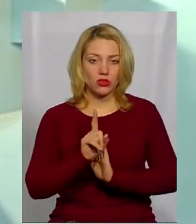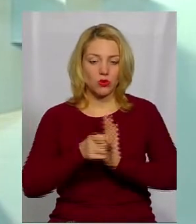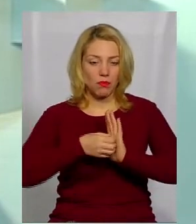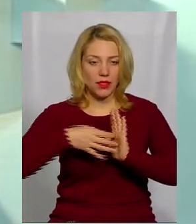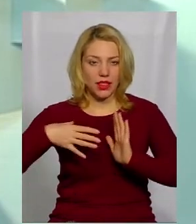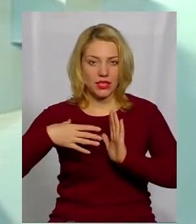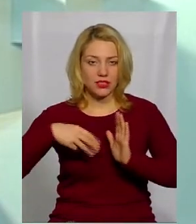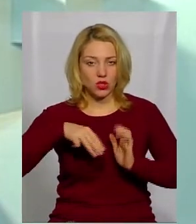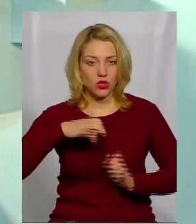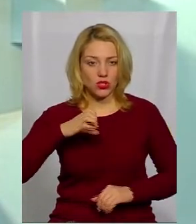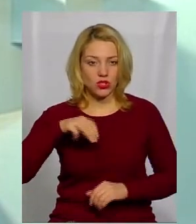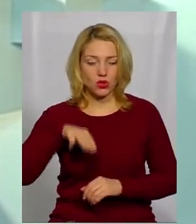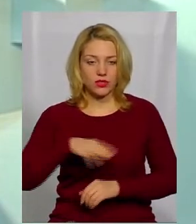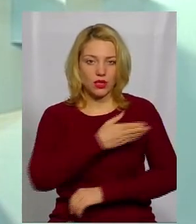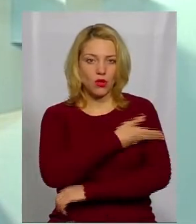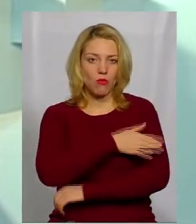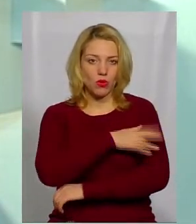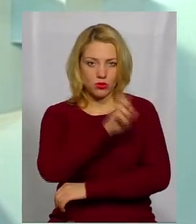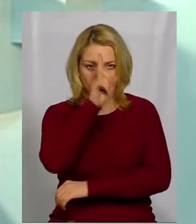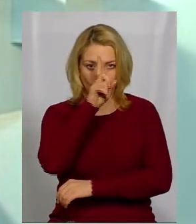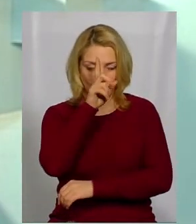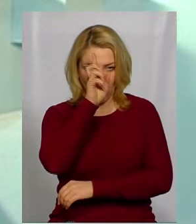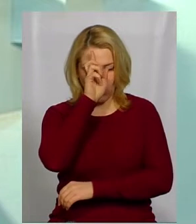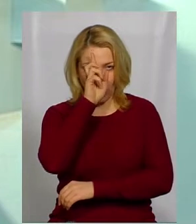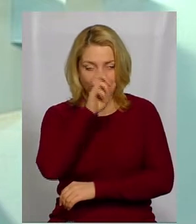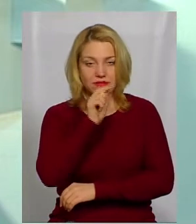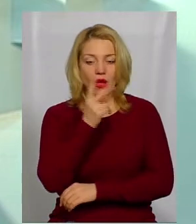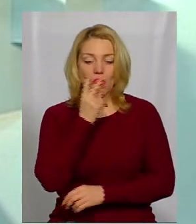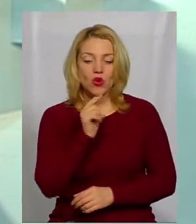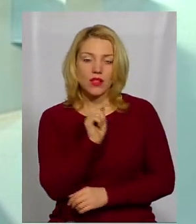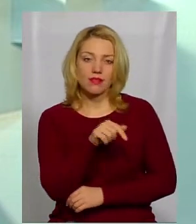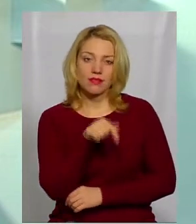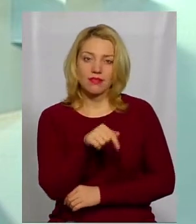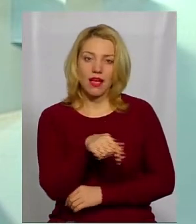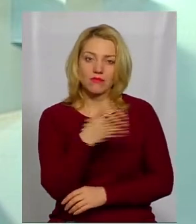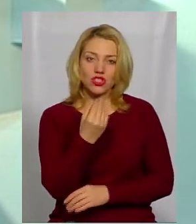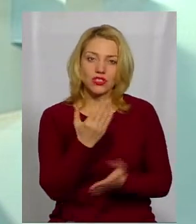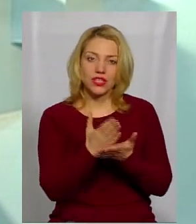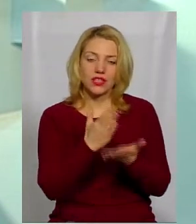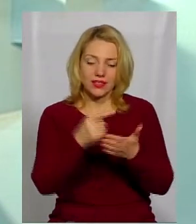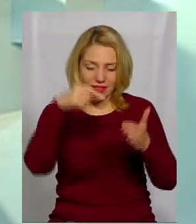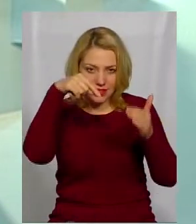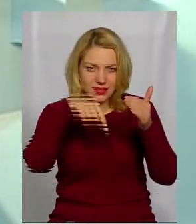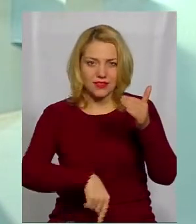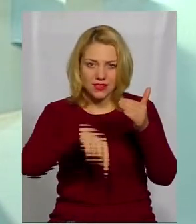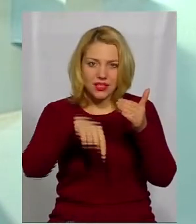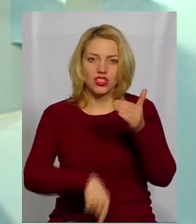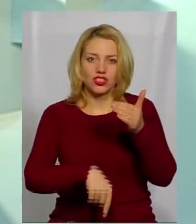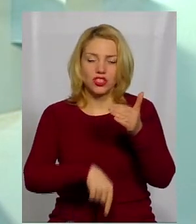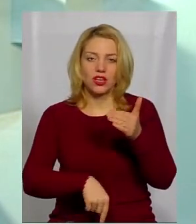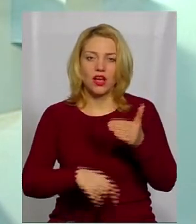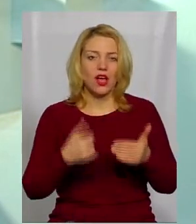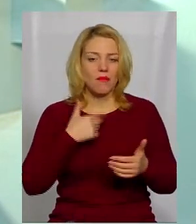століття Польського королівства. Вона нам показує, що там іще є нижче, куди ми ще не дійшли.